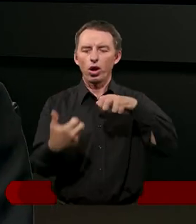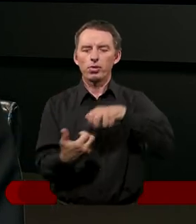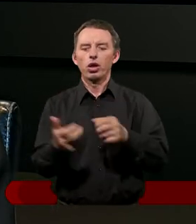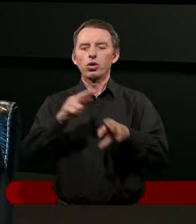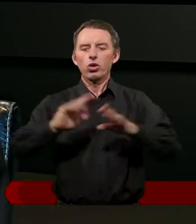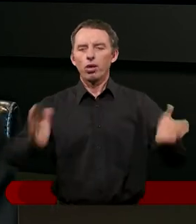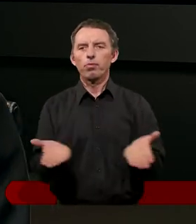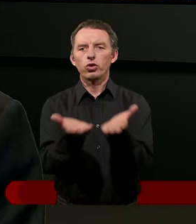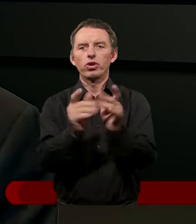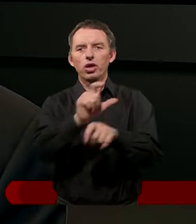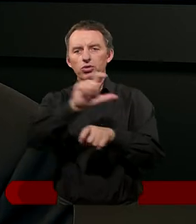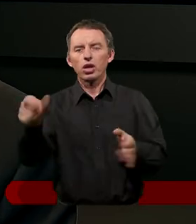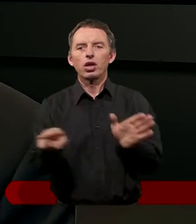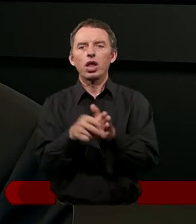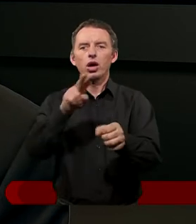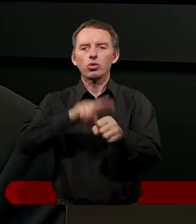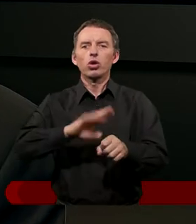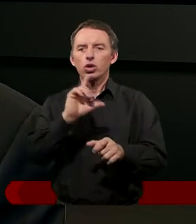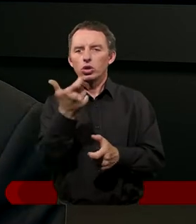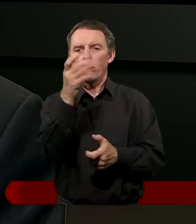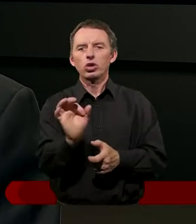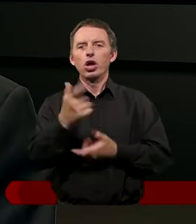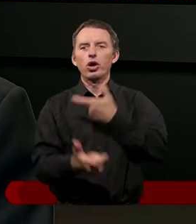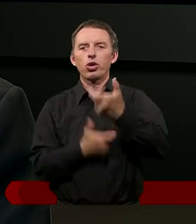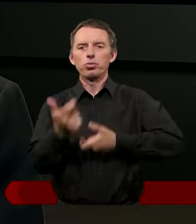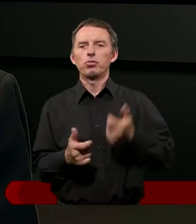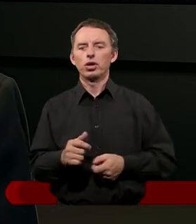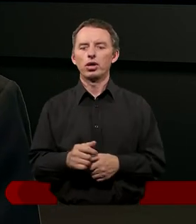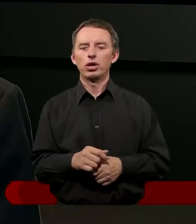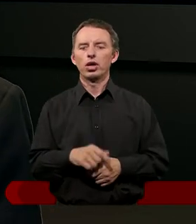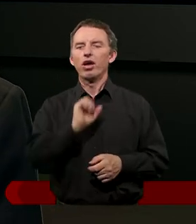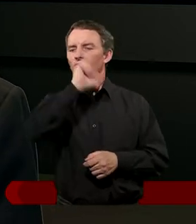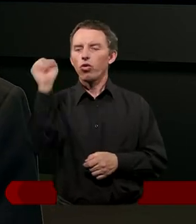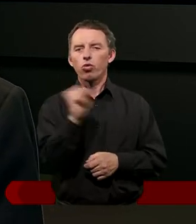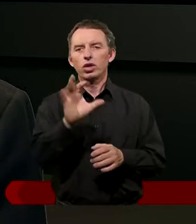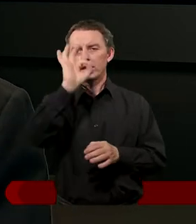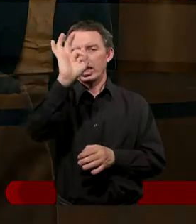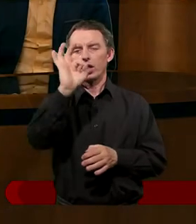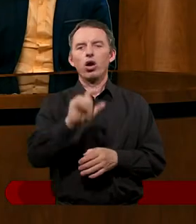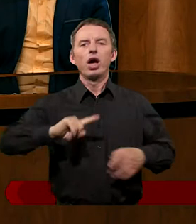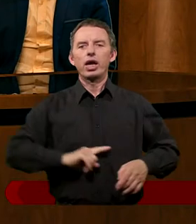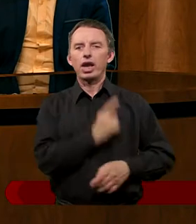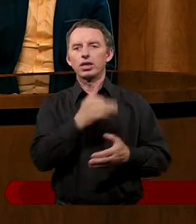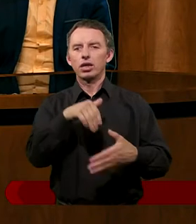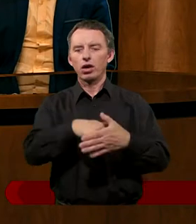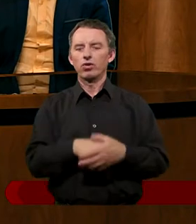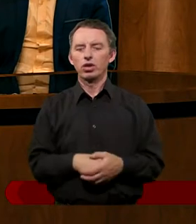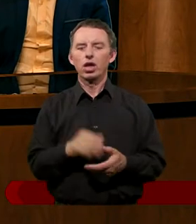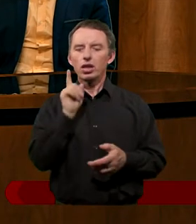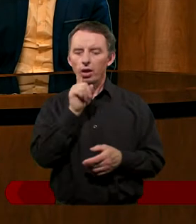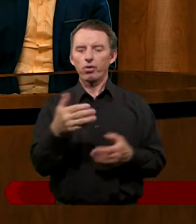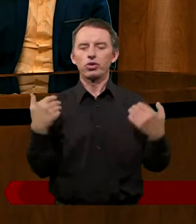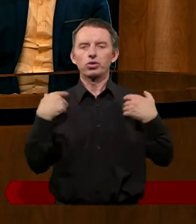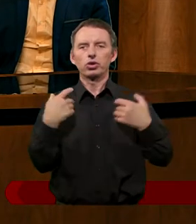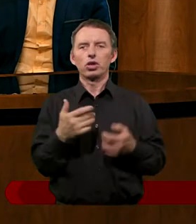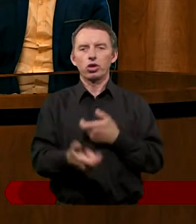któremu poświęcamy czas, dla którego coś robimy i zero reakcji. Na pewno byłby przykro,